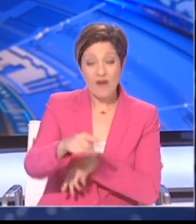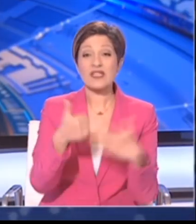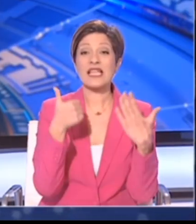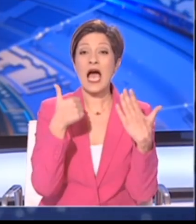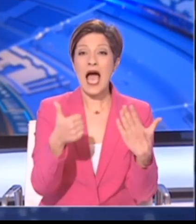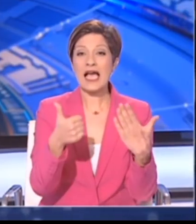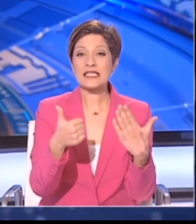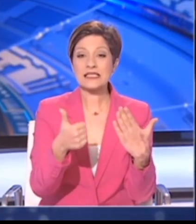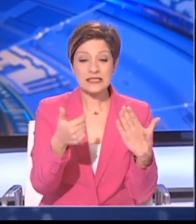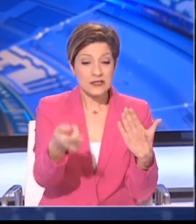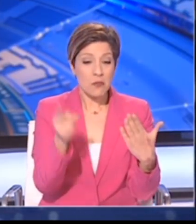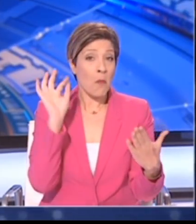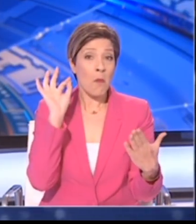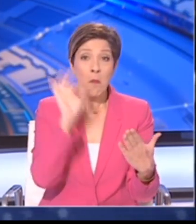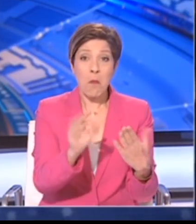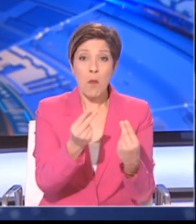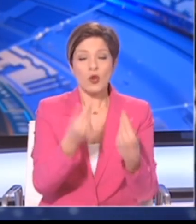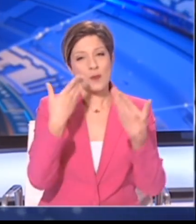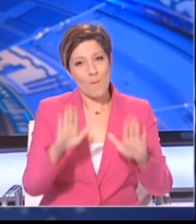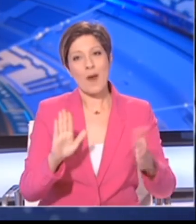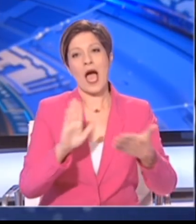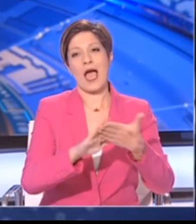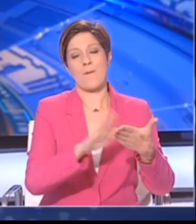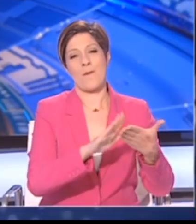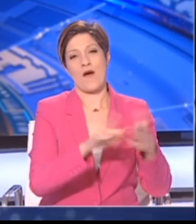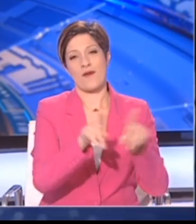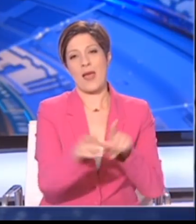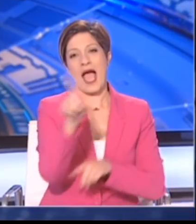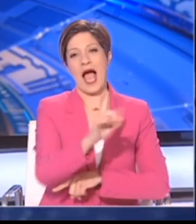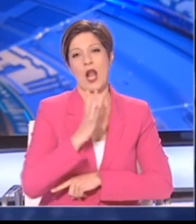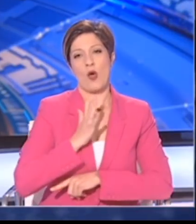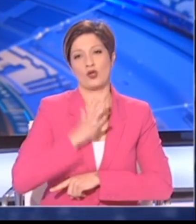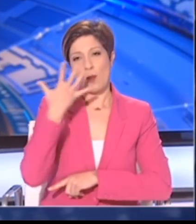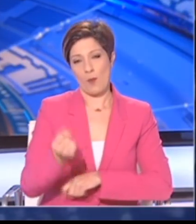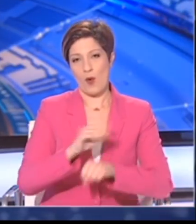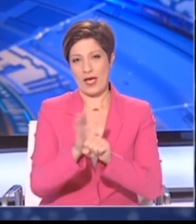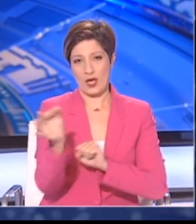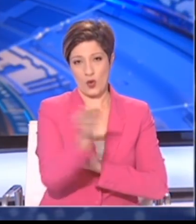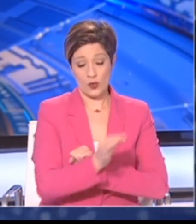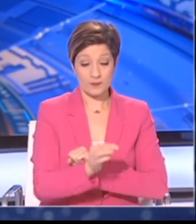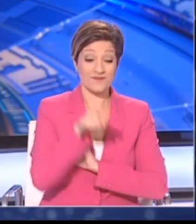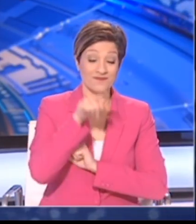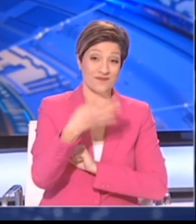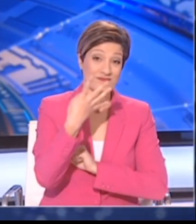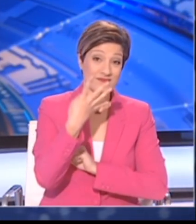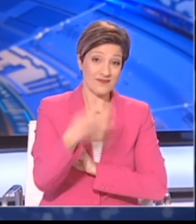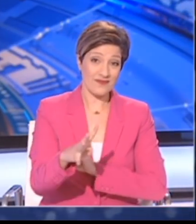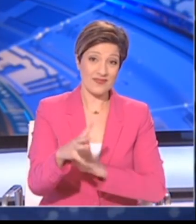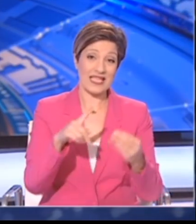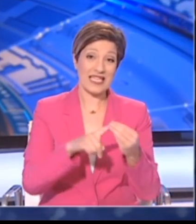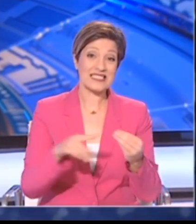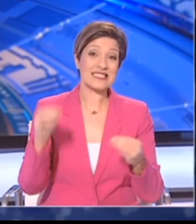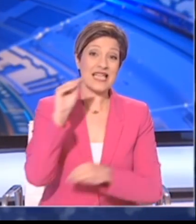με ήδη επιβεωμένα κρούσματ. Είναι σημαντικό να πούμε ότι τα 465 περιστατικά